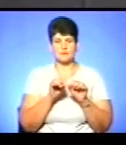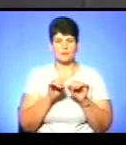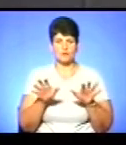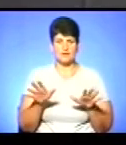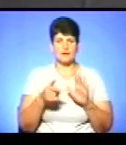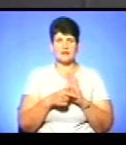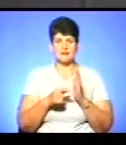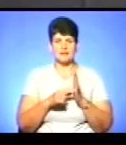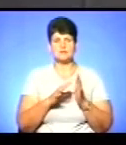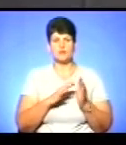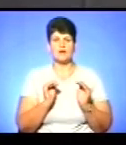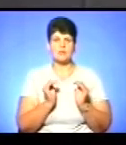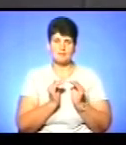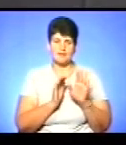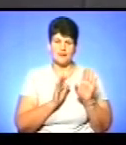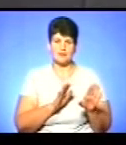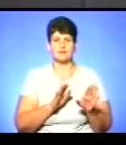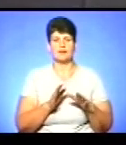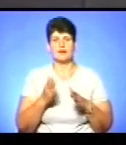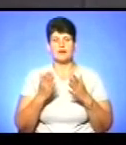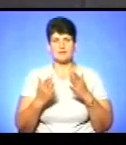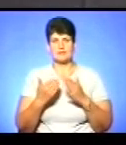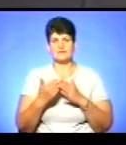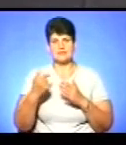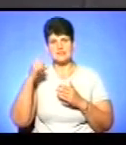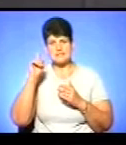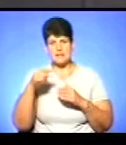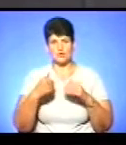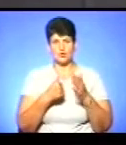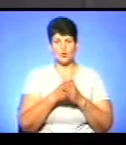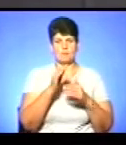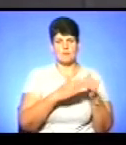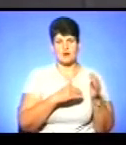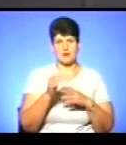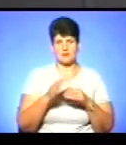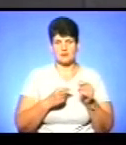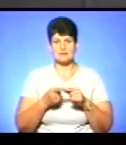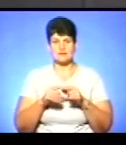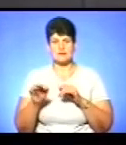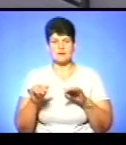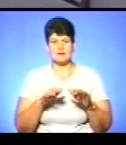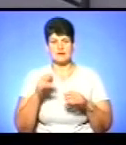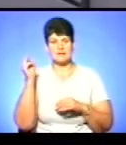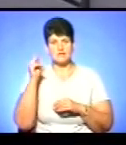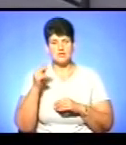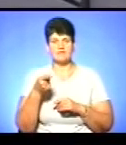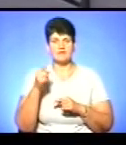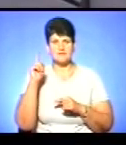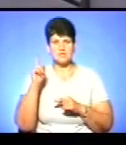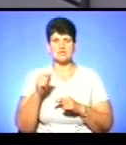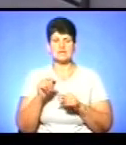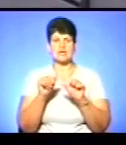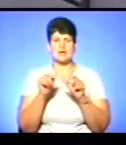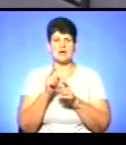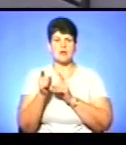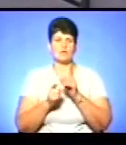класи ще бувають замалі, але від знань до практики, отака діяльність не навчання. Чи визначається реформа